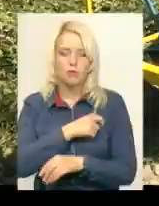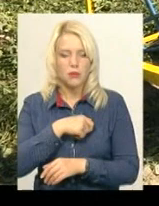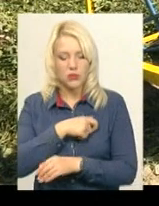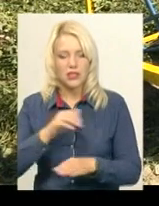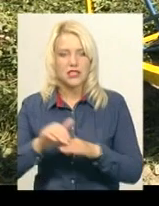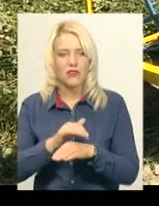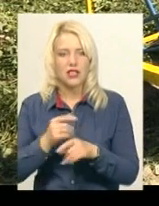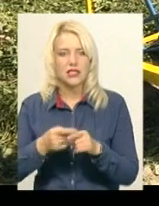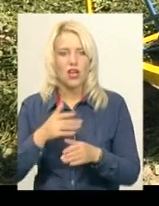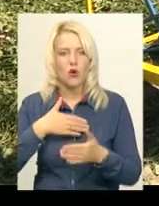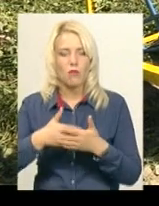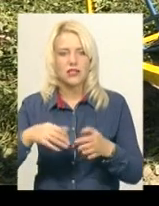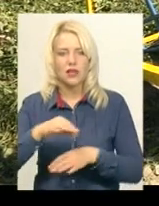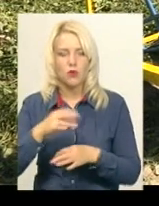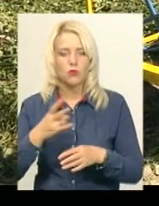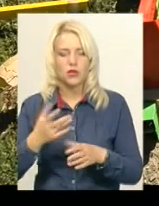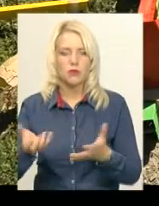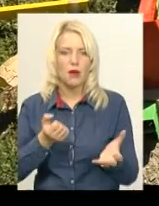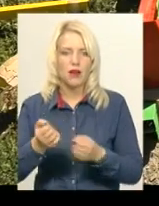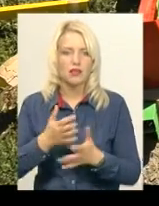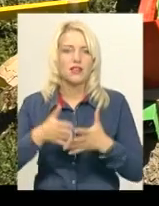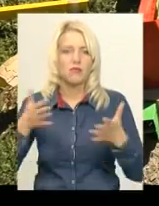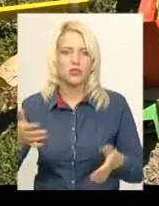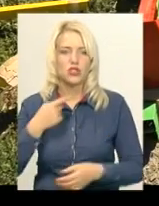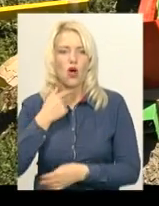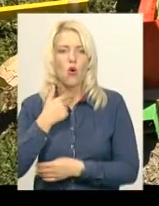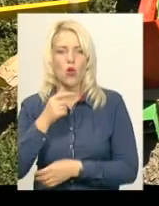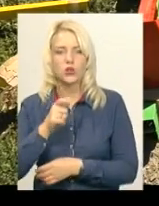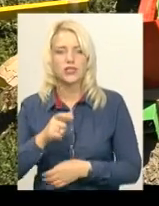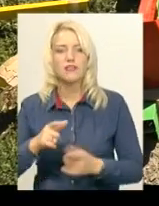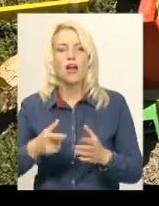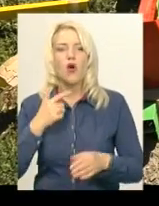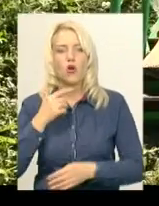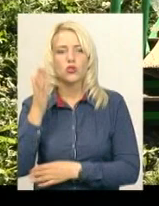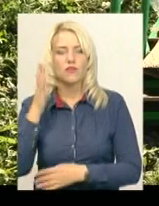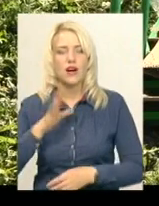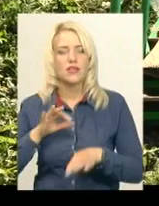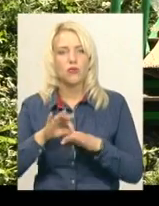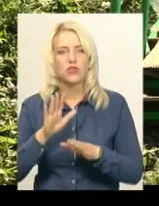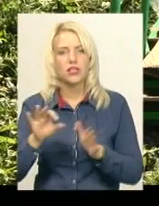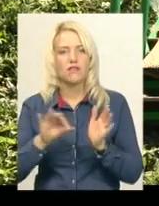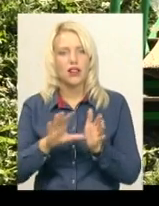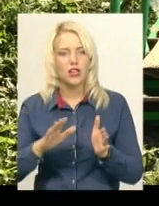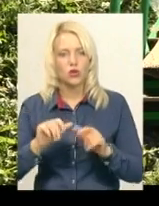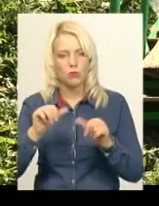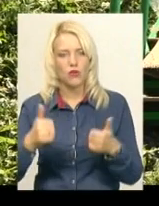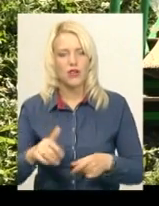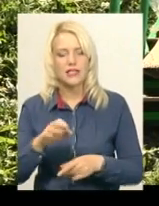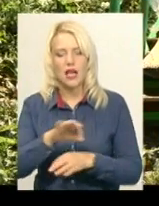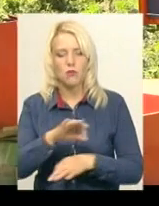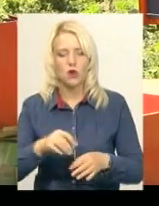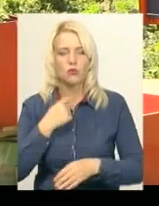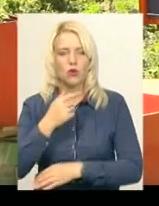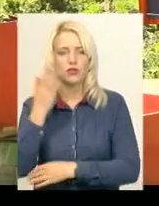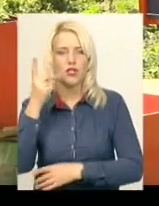громадський проєкт, він мав набрати якомога більше голосів жителів громади. Голосування проводилося лише в електронному вигляді. За проєкт проголосувало